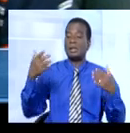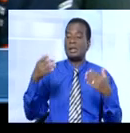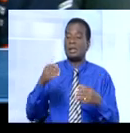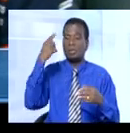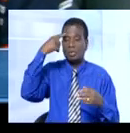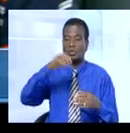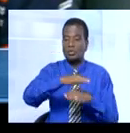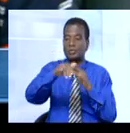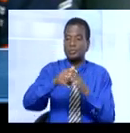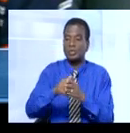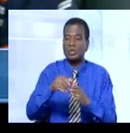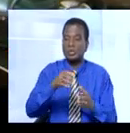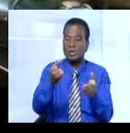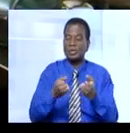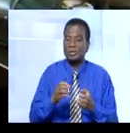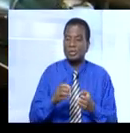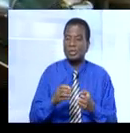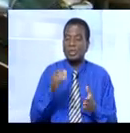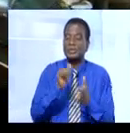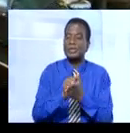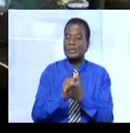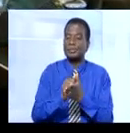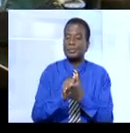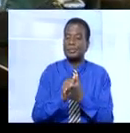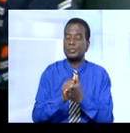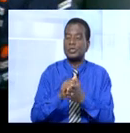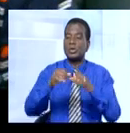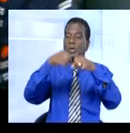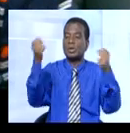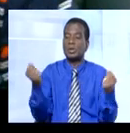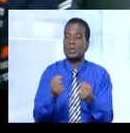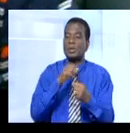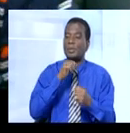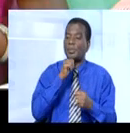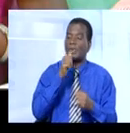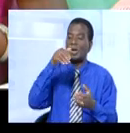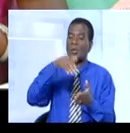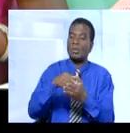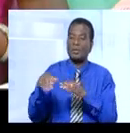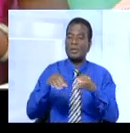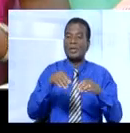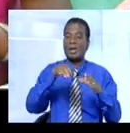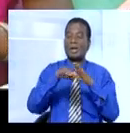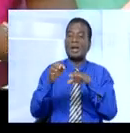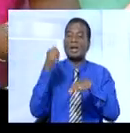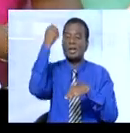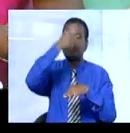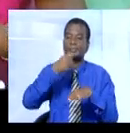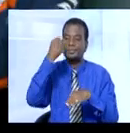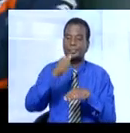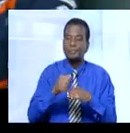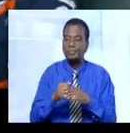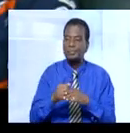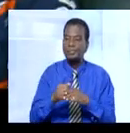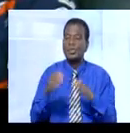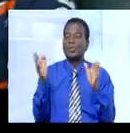lauréats. Ce que je veux dire, c'est que ce salon n'a pas encore existé en Afrique. Panel, conférences, expositions